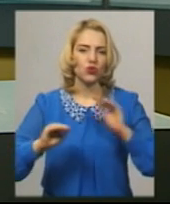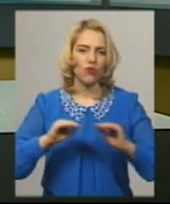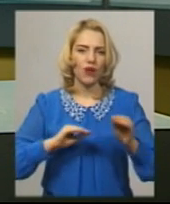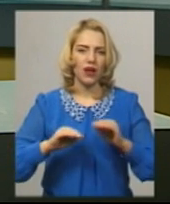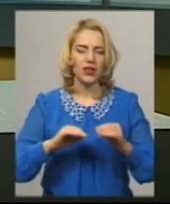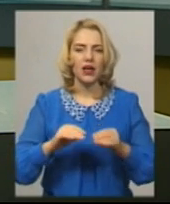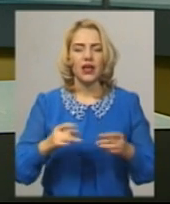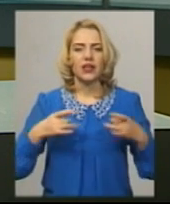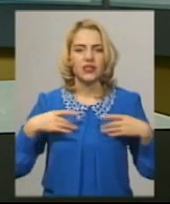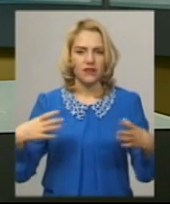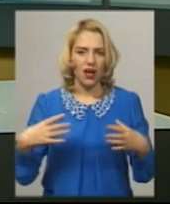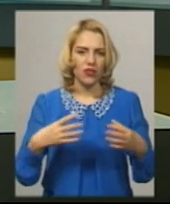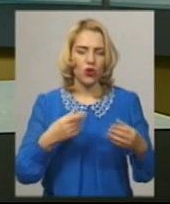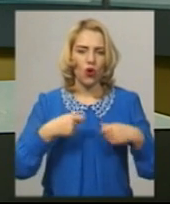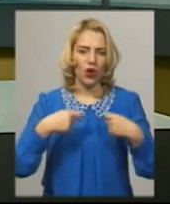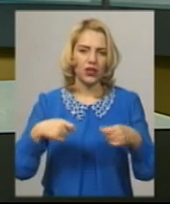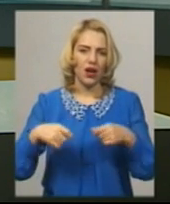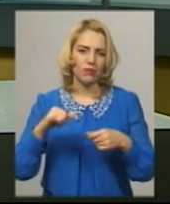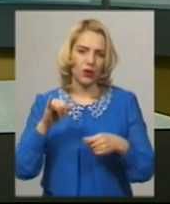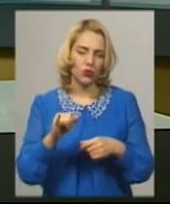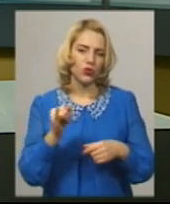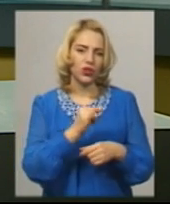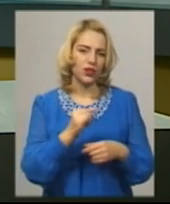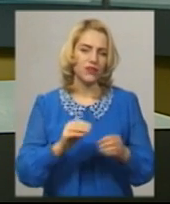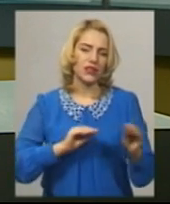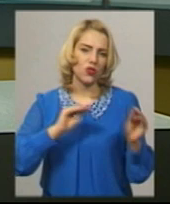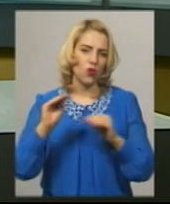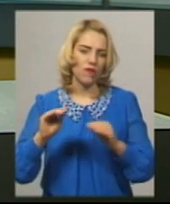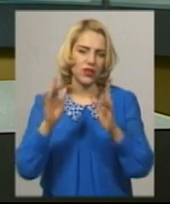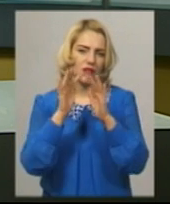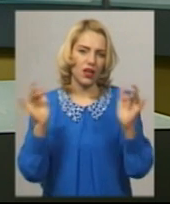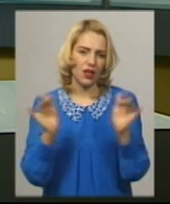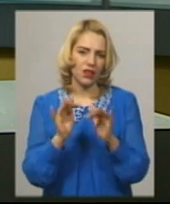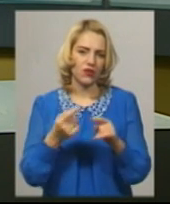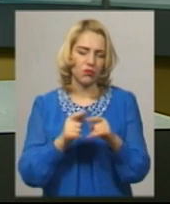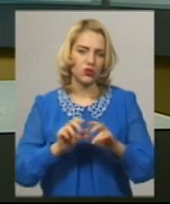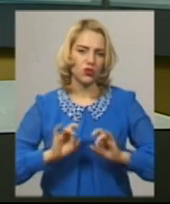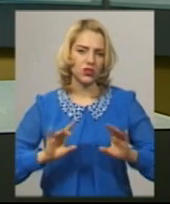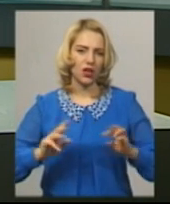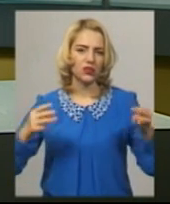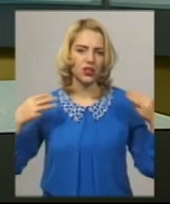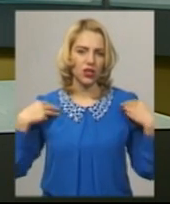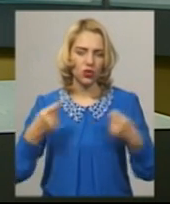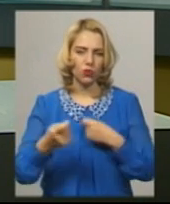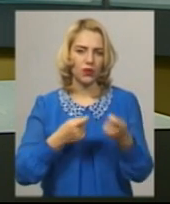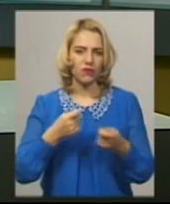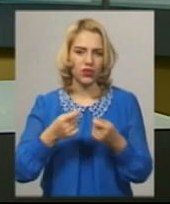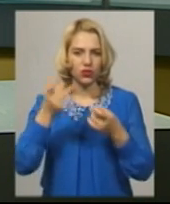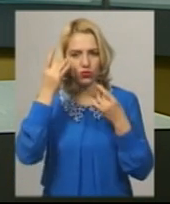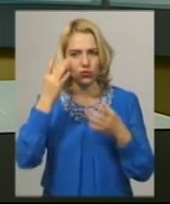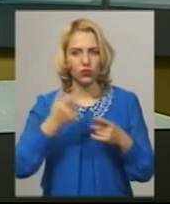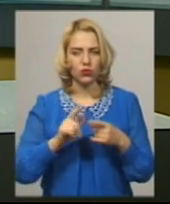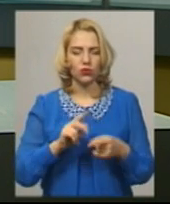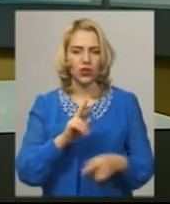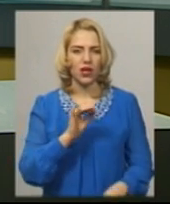облаштування різдвяного ярмарку та встановлення головної ялинки. Про це каже начальник управління культури і туризму Хмельницької міської ради Артем